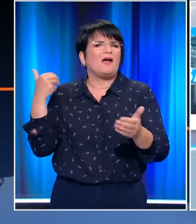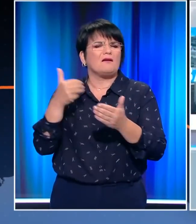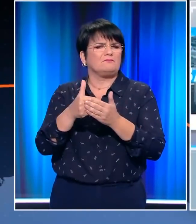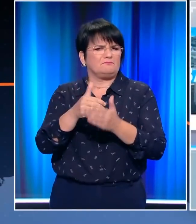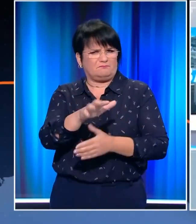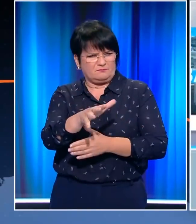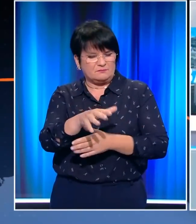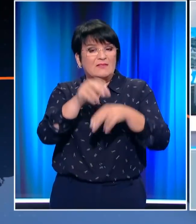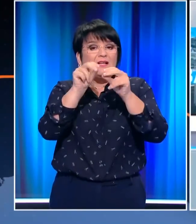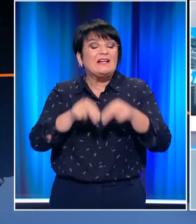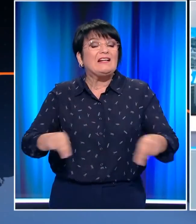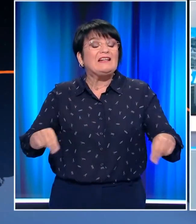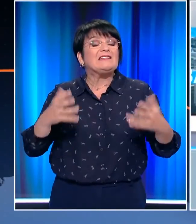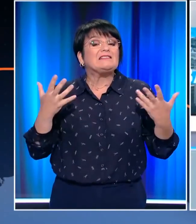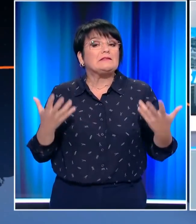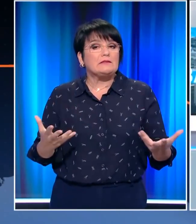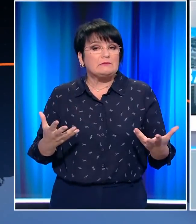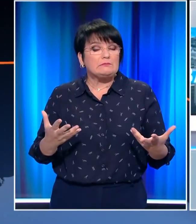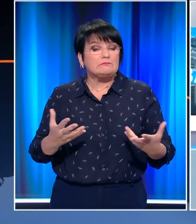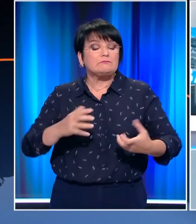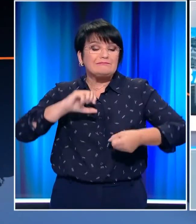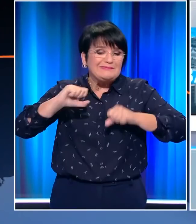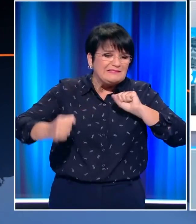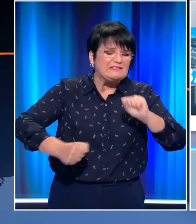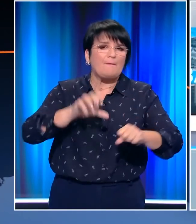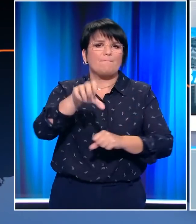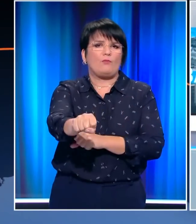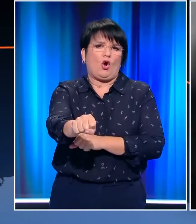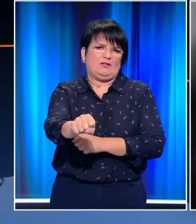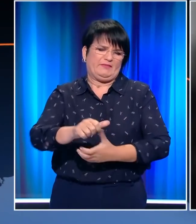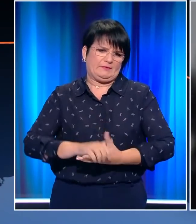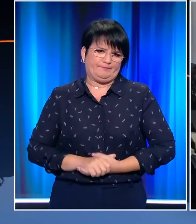Η λύση είναι να προσπαθήσουμε να προλάβουμε την όσο.